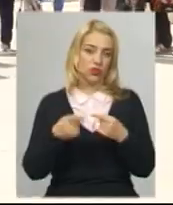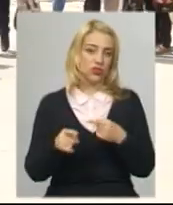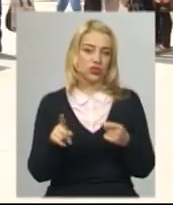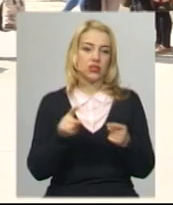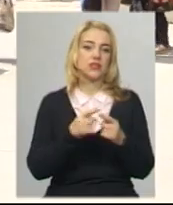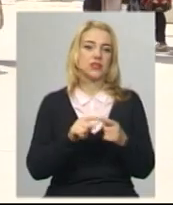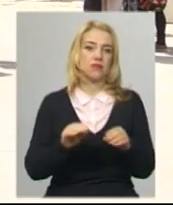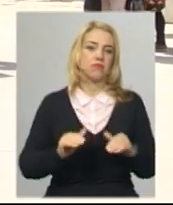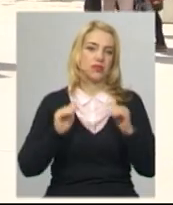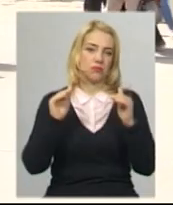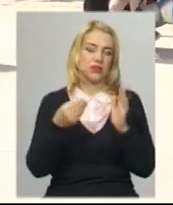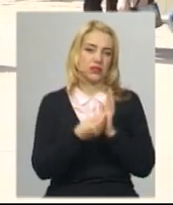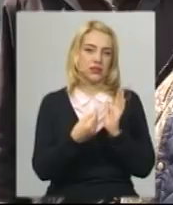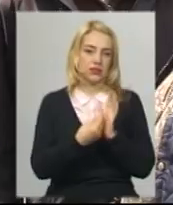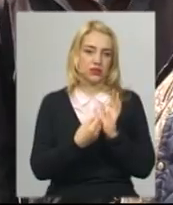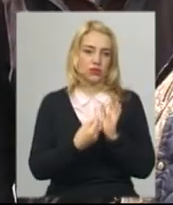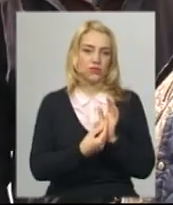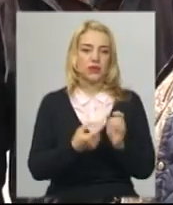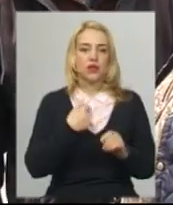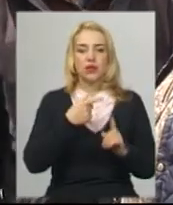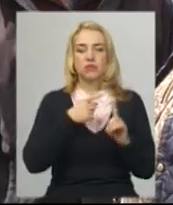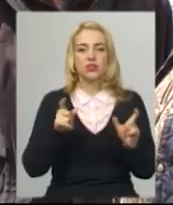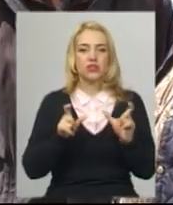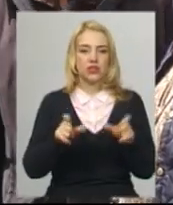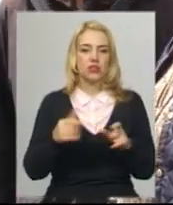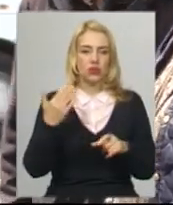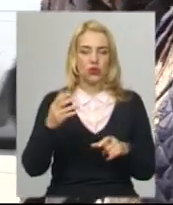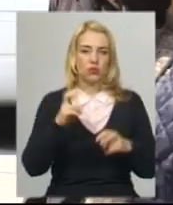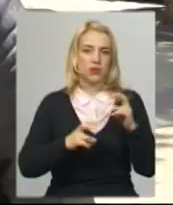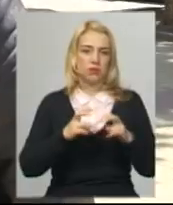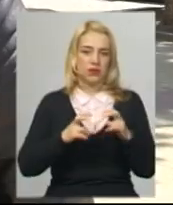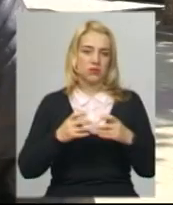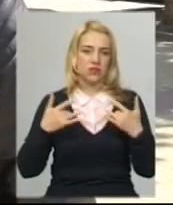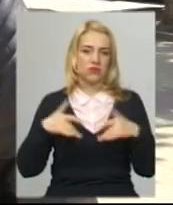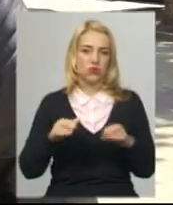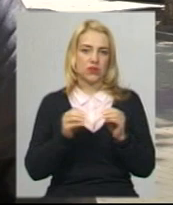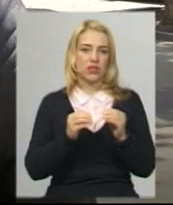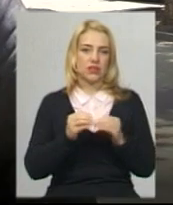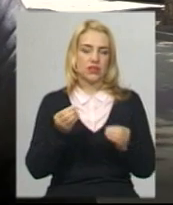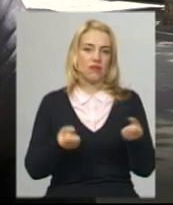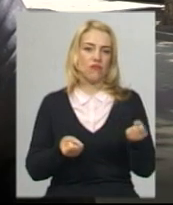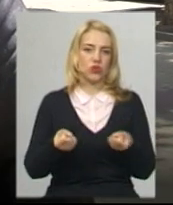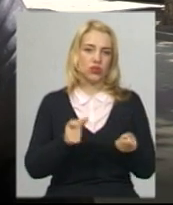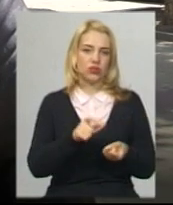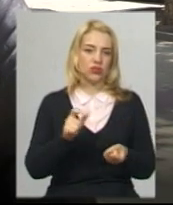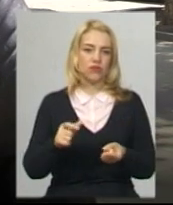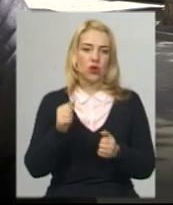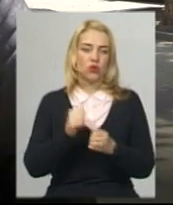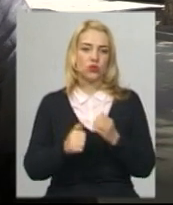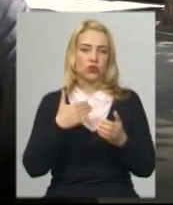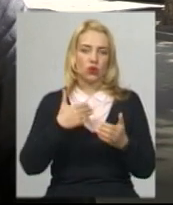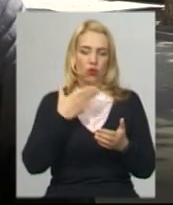тариф. За словами Андрія Харкавого, за час карантину з його підприємства звільнилися 10 водіїв. Кожен хоче прогодувати свою сім'ю.